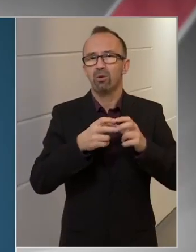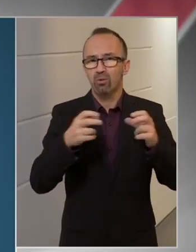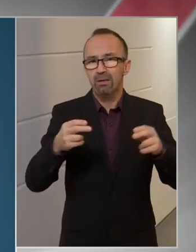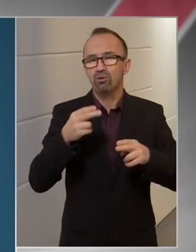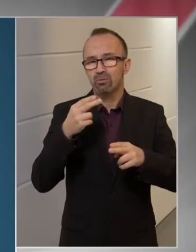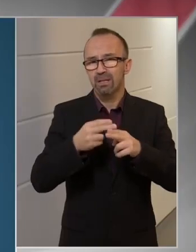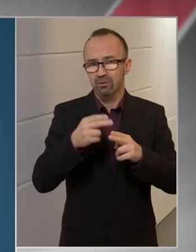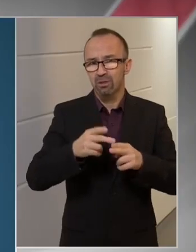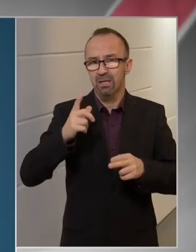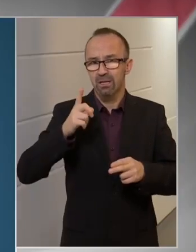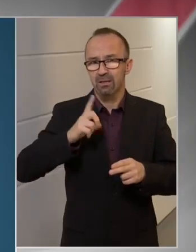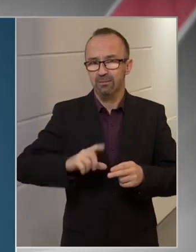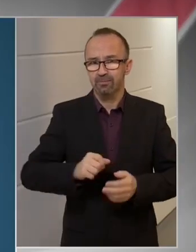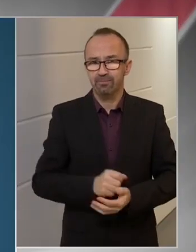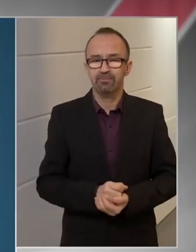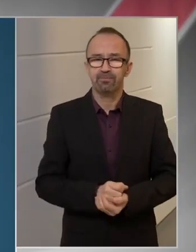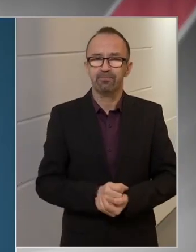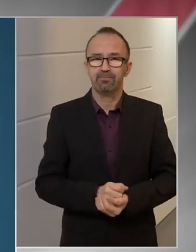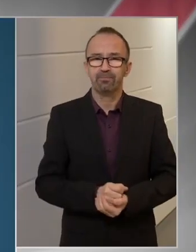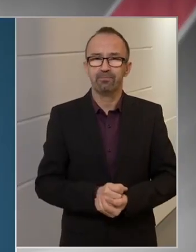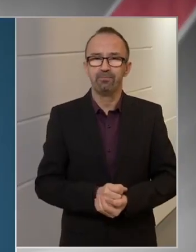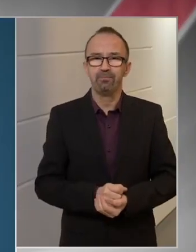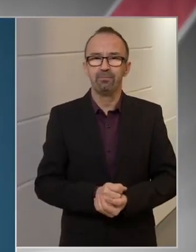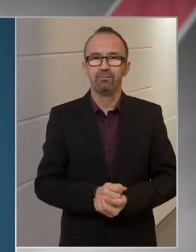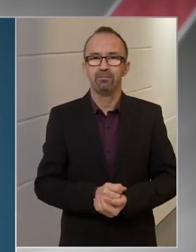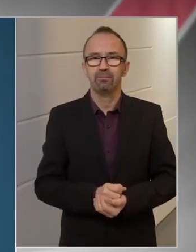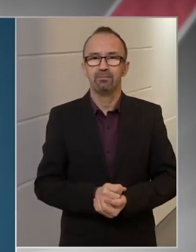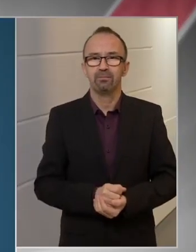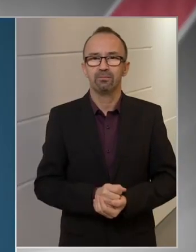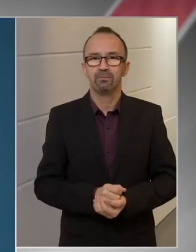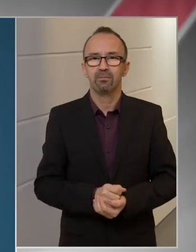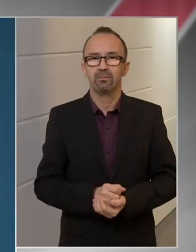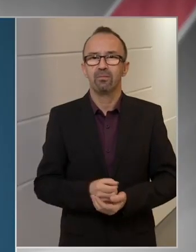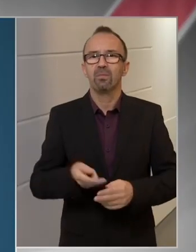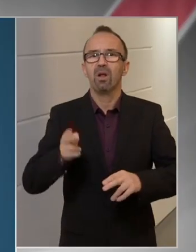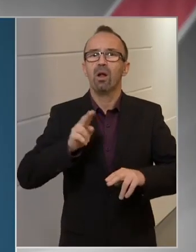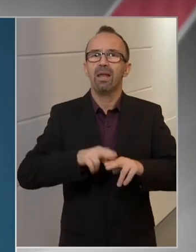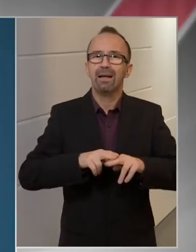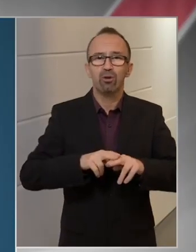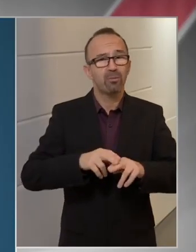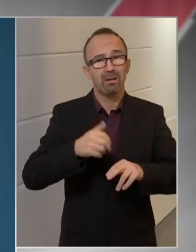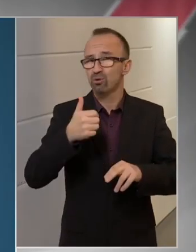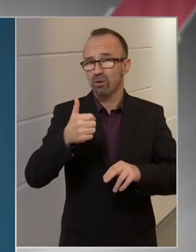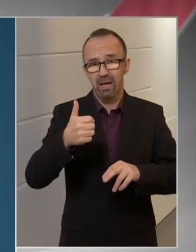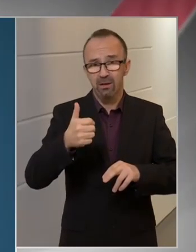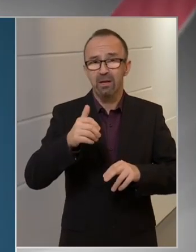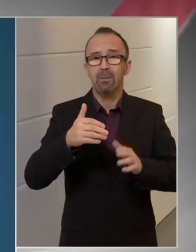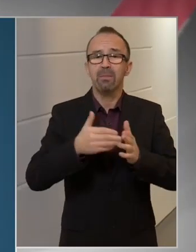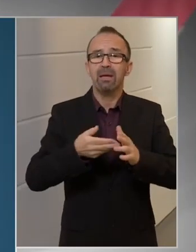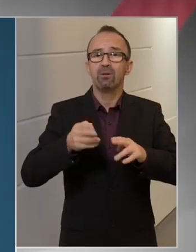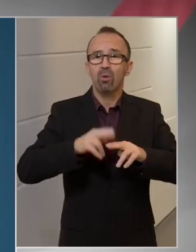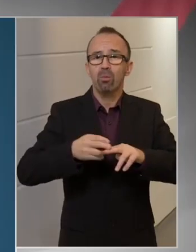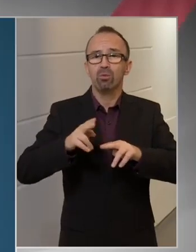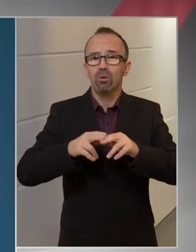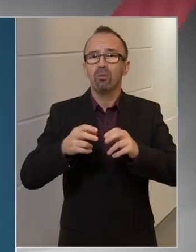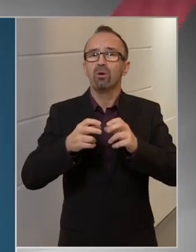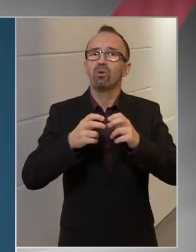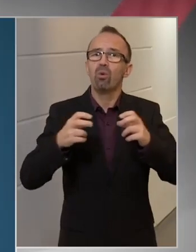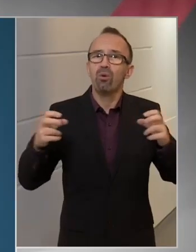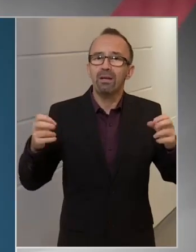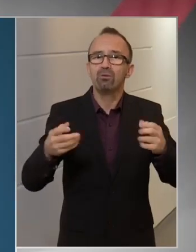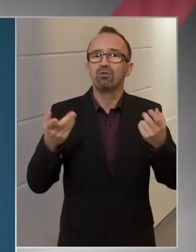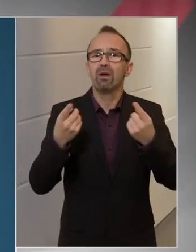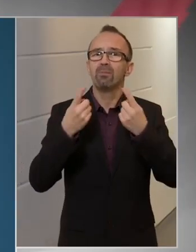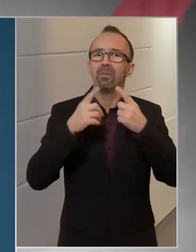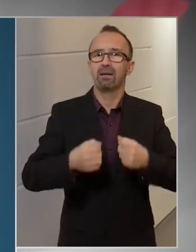megbetegedésekkel, de azt mondhatjuk, hogy a legtöbbjüknél nem is egy, hanem több krónikus vagy